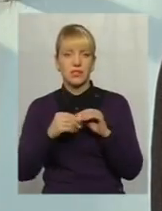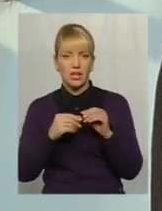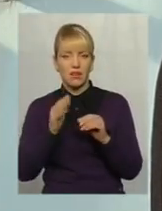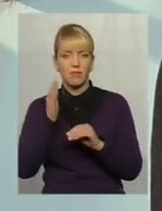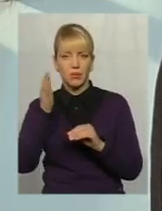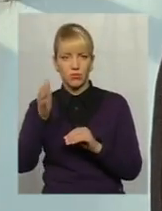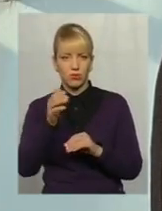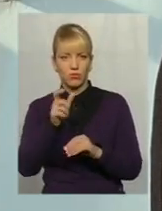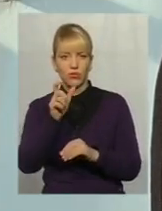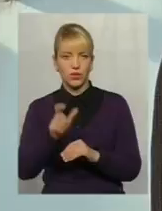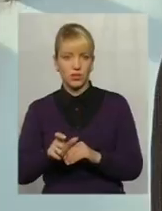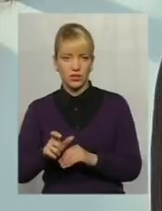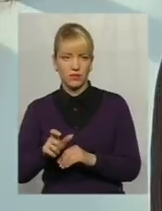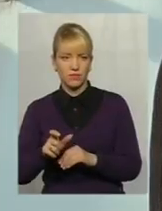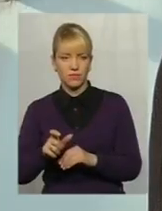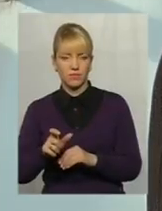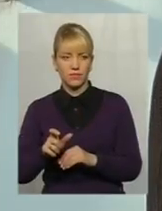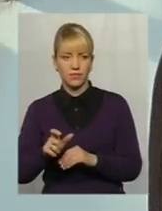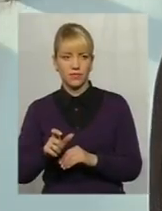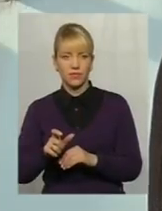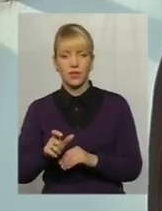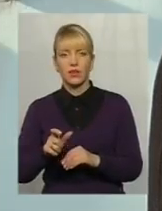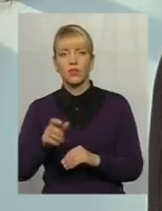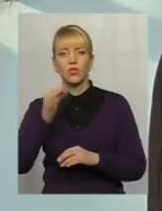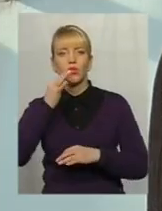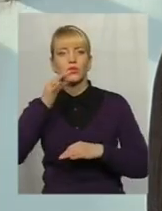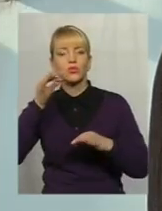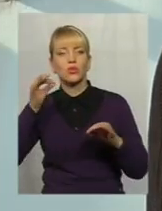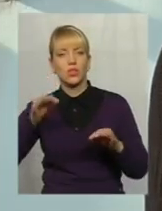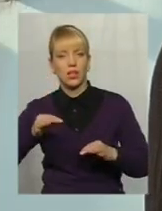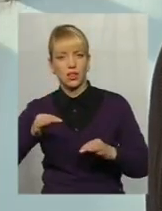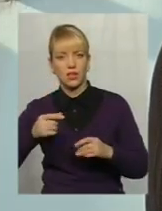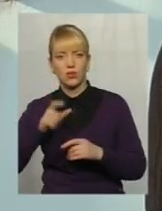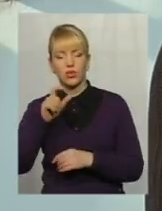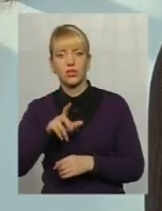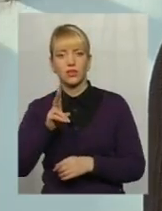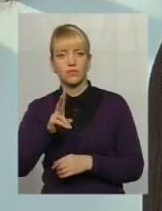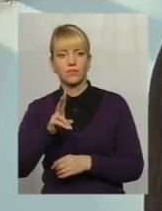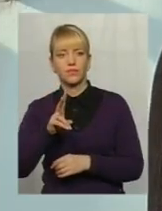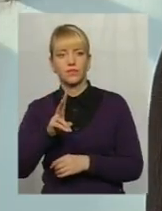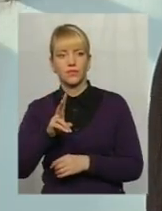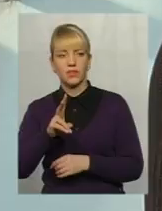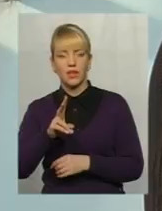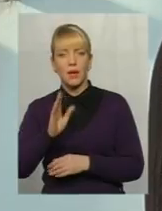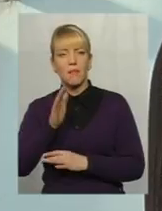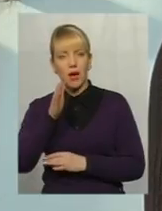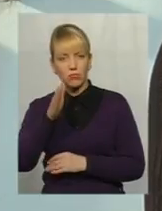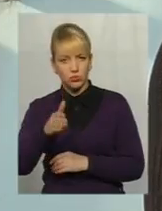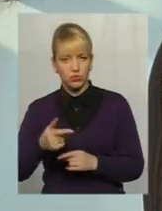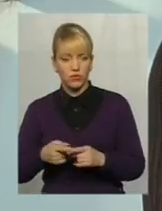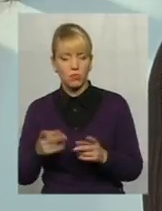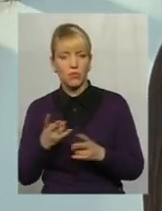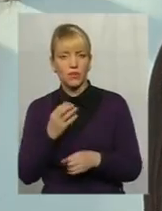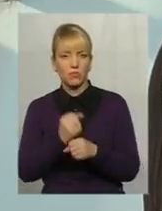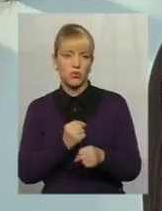людина, то есть досконала людина, людина майбутнього, вона повинна взагалі